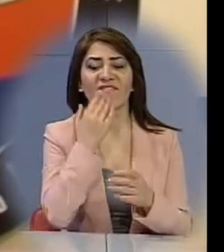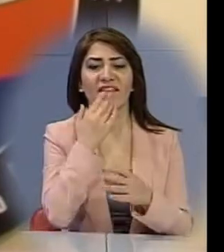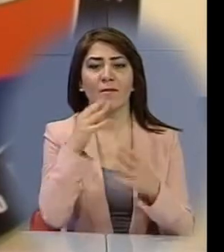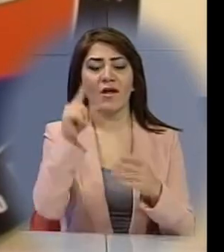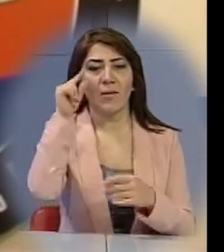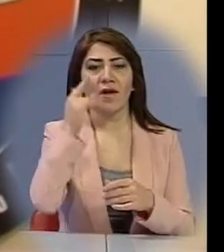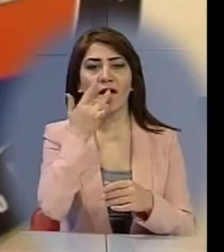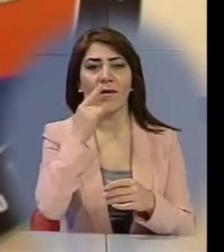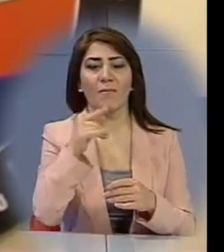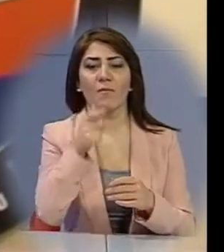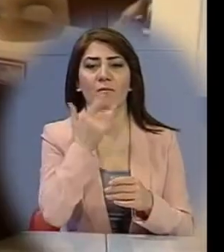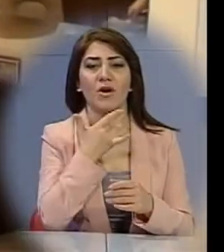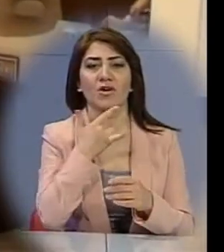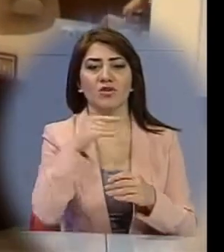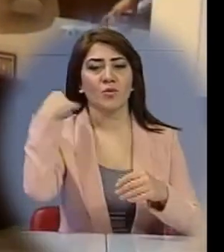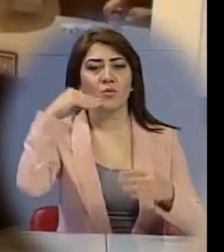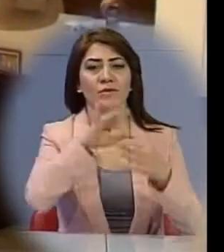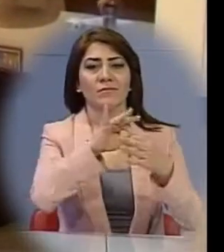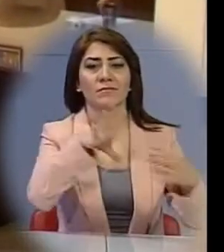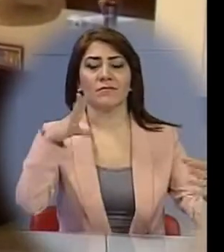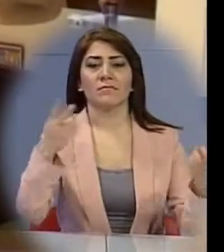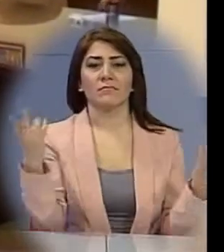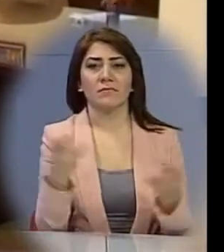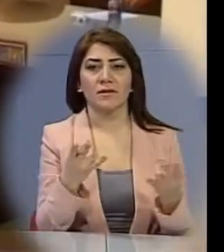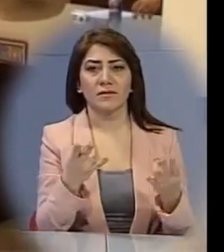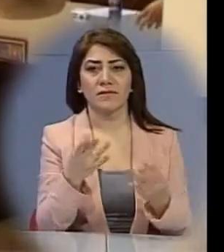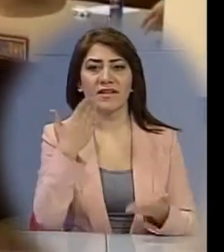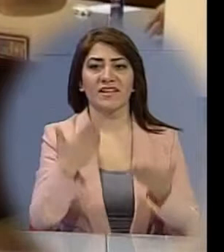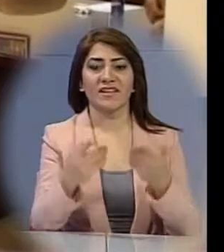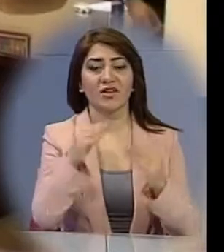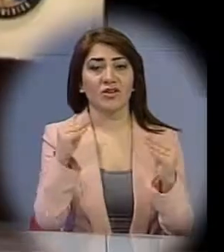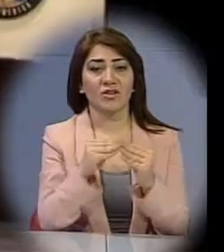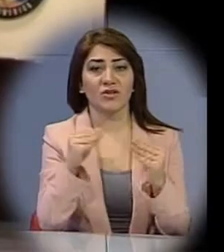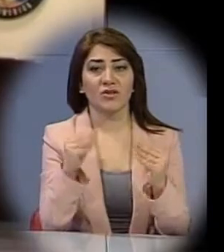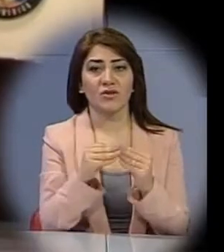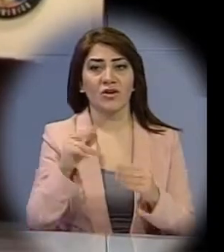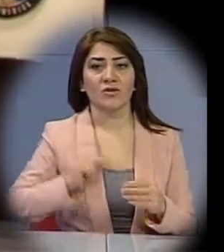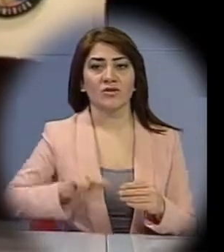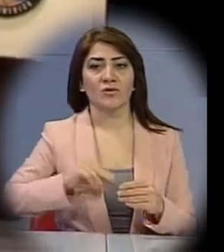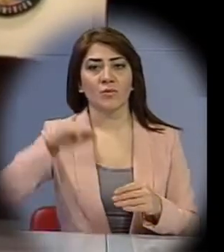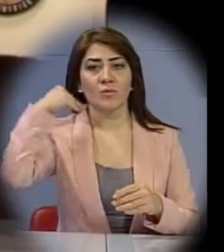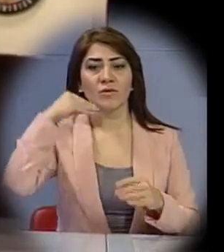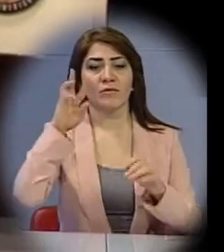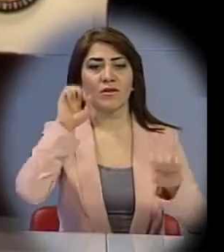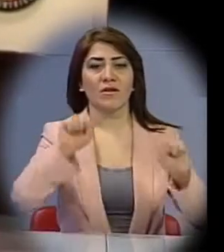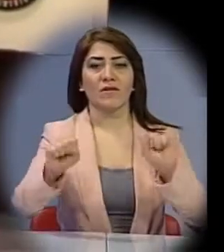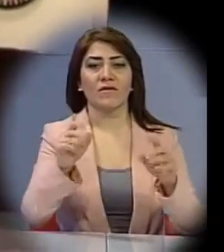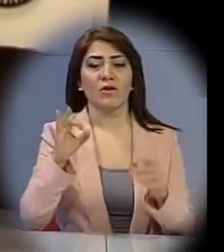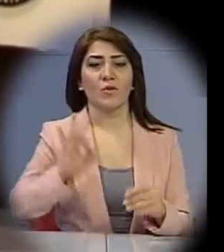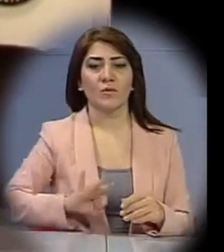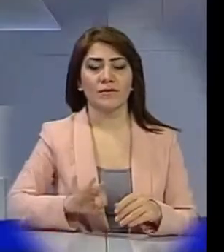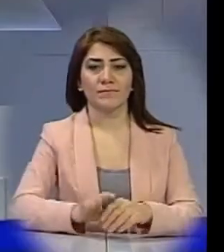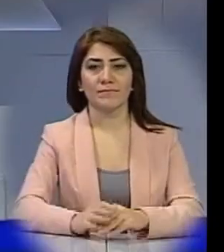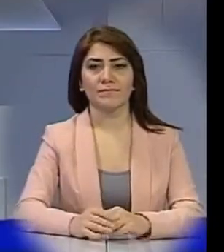ամերիկահայերը պահանջել են խզեր կործակտությունը նշված լոբիսների հետ, եթե վերջինները սրաժաժվեն աշխատել դուրկյայի կարավարության